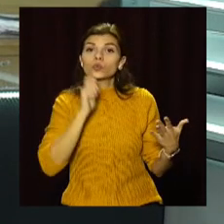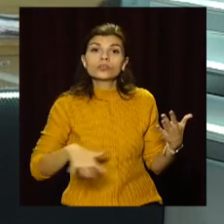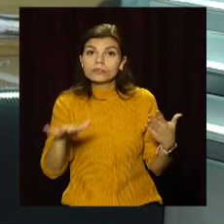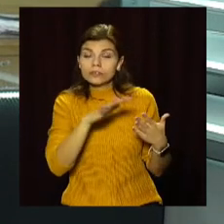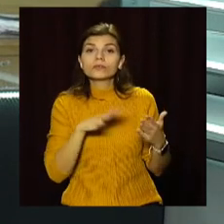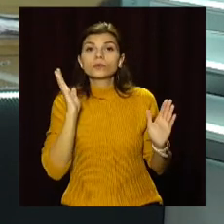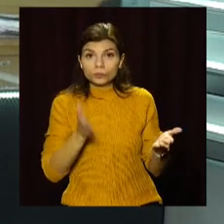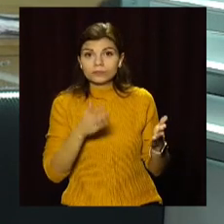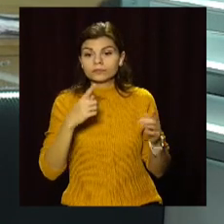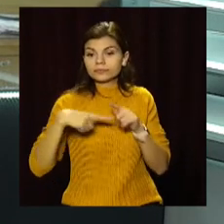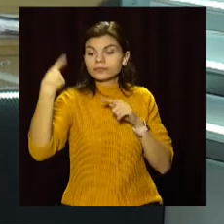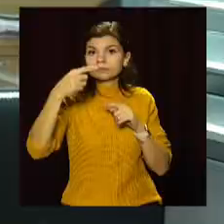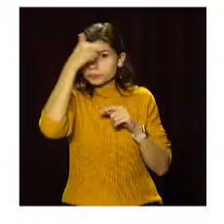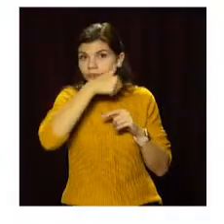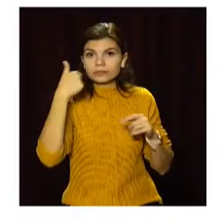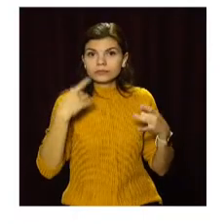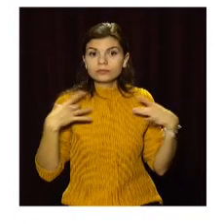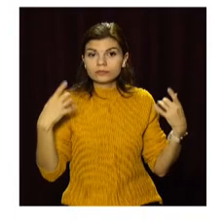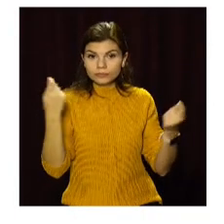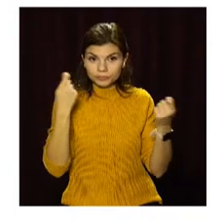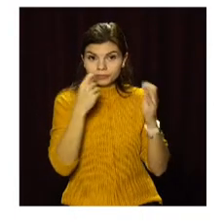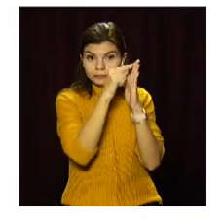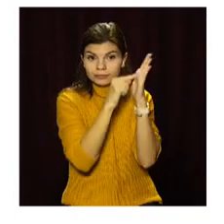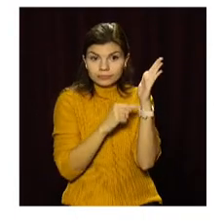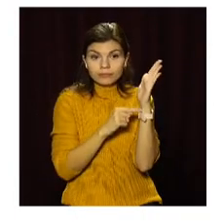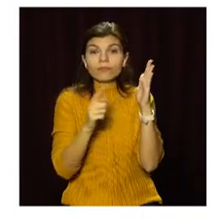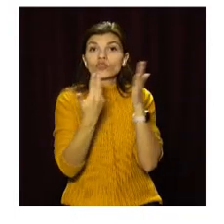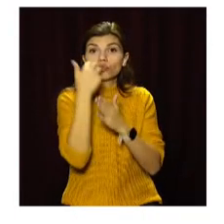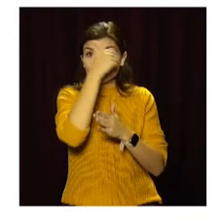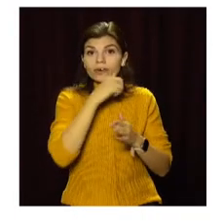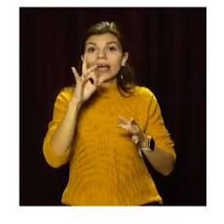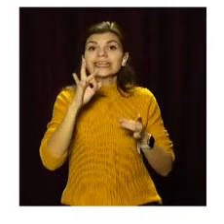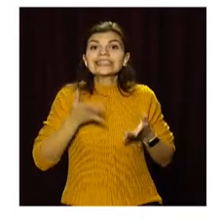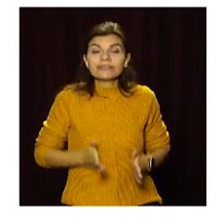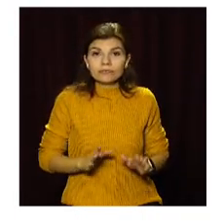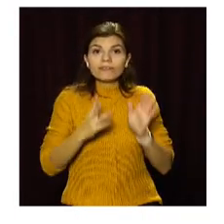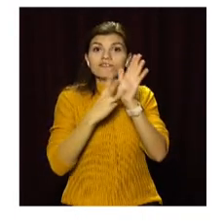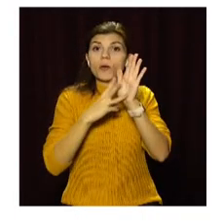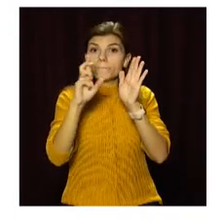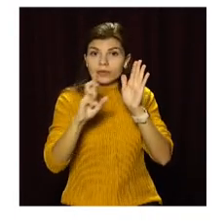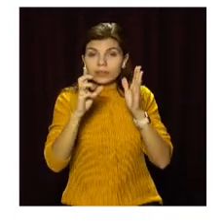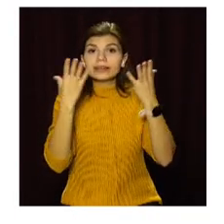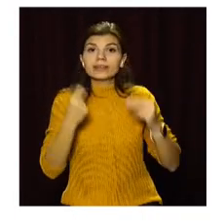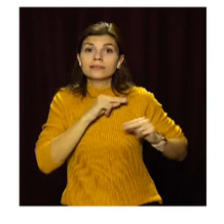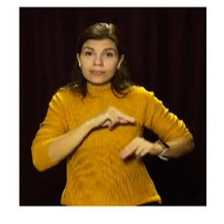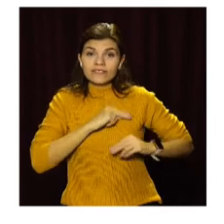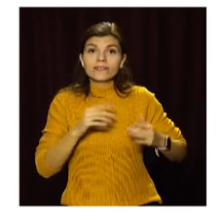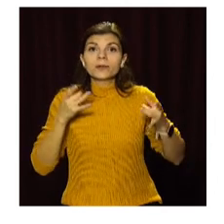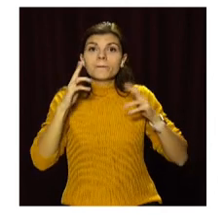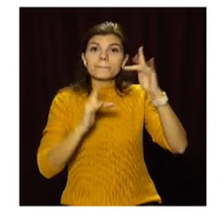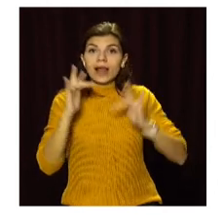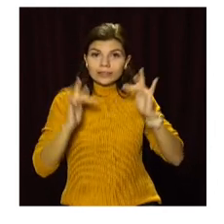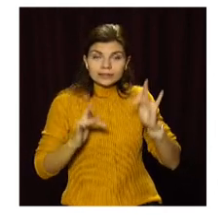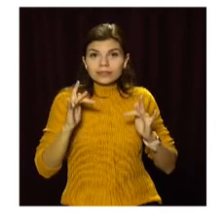відзначатимуть наступного року. У переліку, крім Нового року та Різдва, 8 березня – День праці, Великдень,